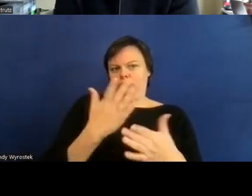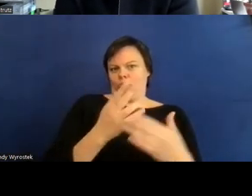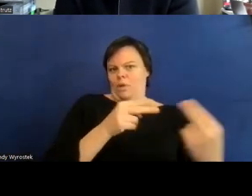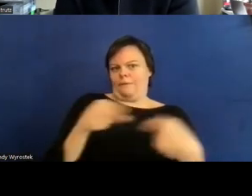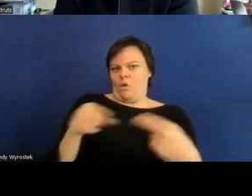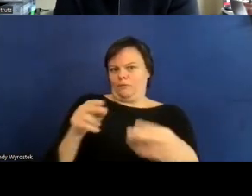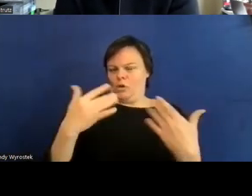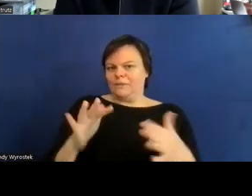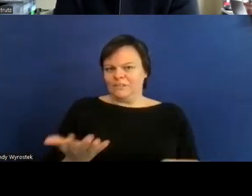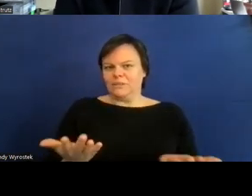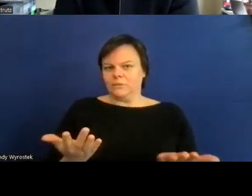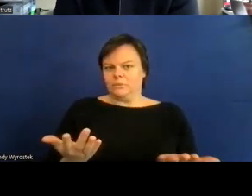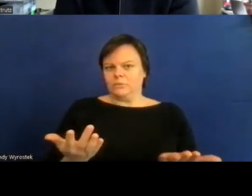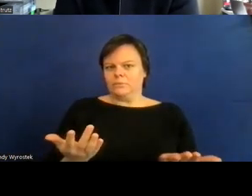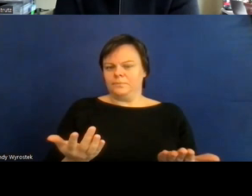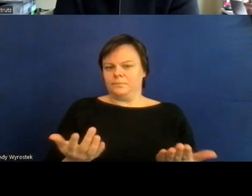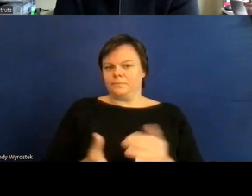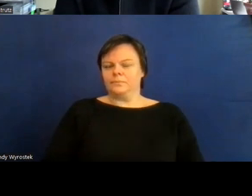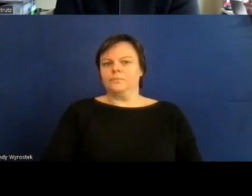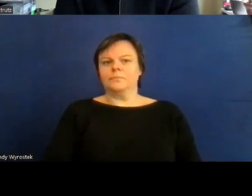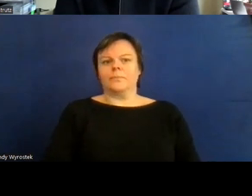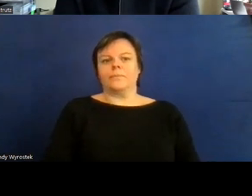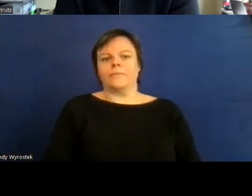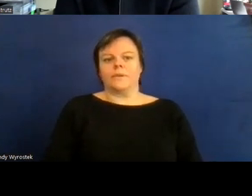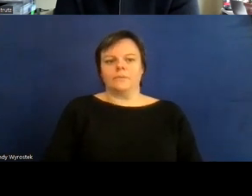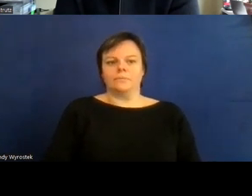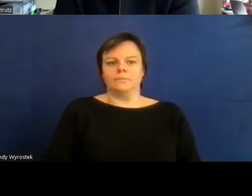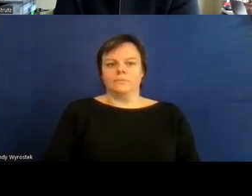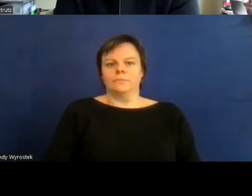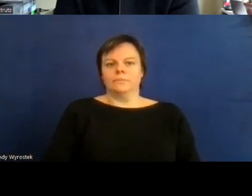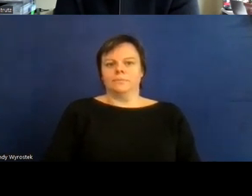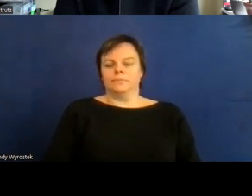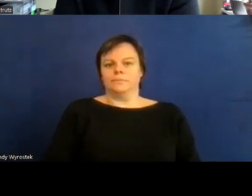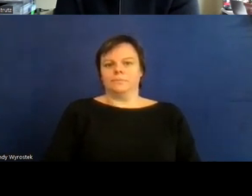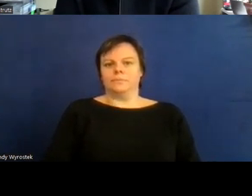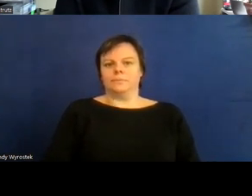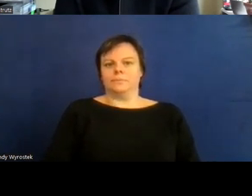einhagen ansonsten gerne können sie die fragen jetzt schon in den chat reinstellen und wir behandeln sie hinterher